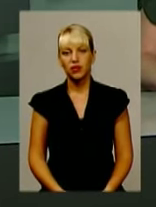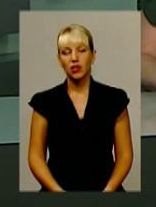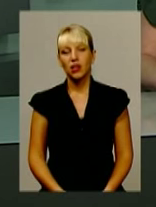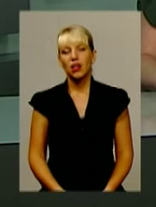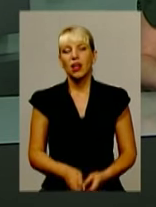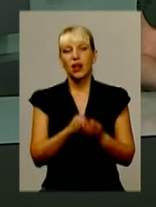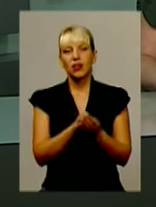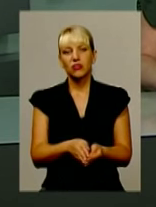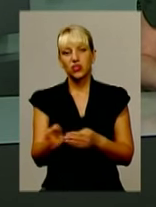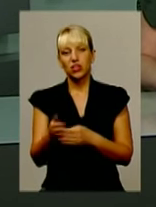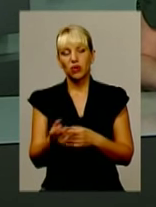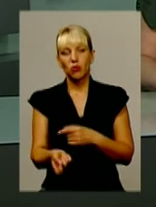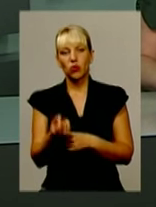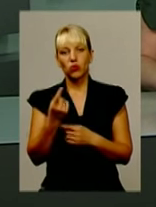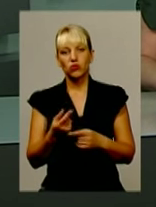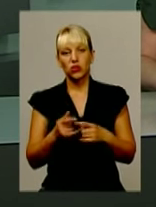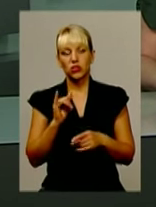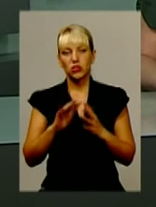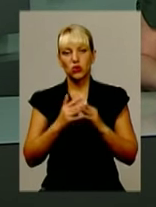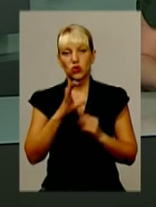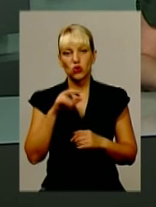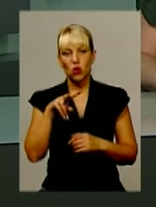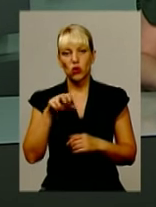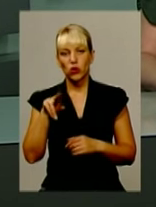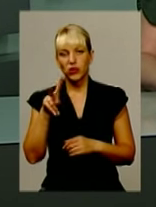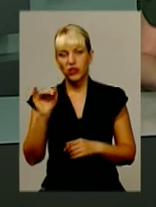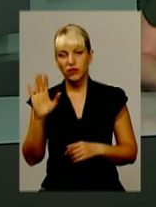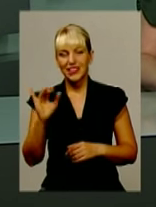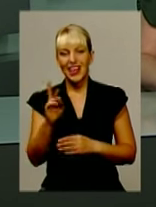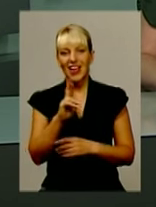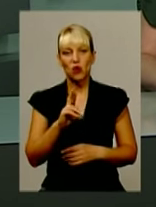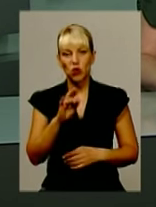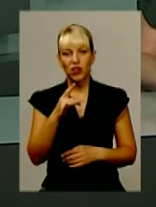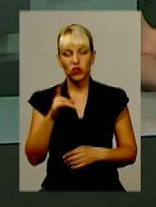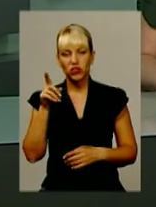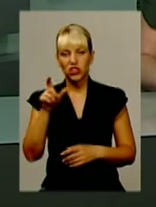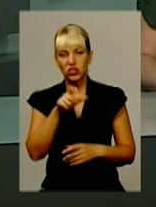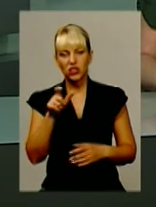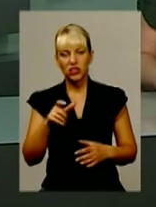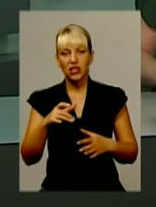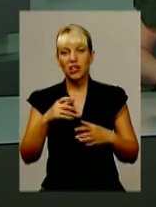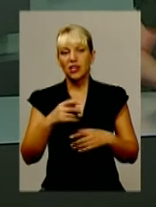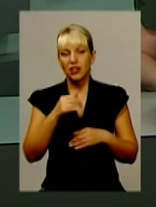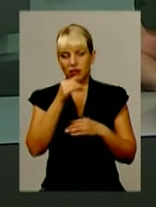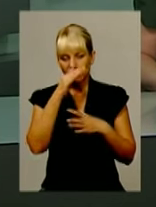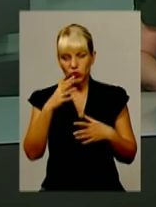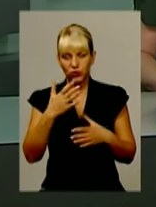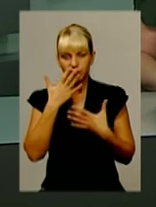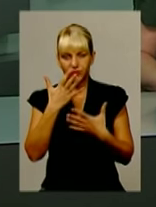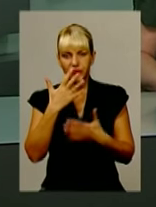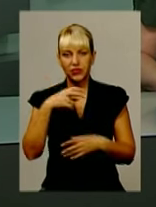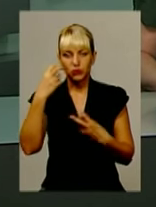Кладовище риби утворилося в селі Солобківці Ярмолинецького району. Тамтешні жителі потерпають від неможливого смороду,